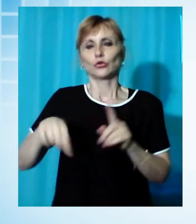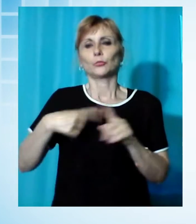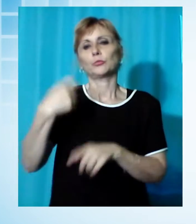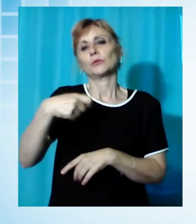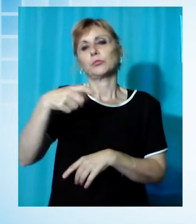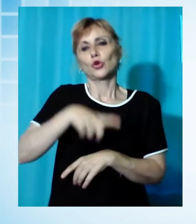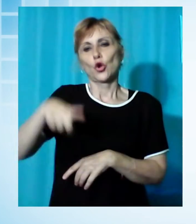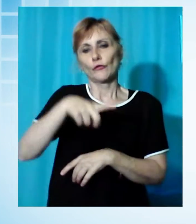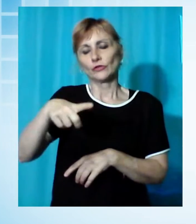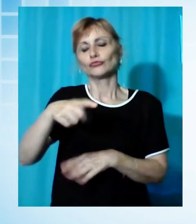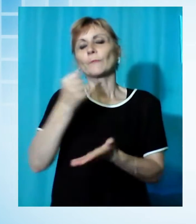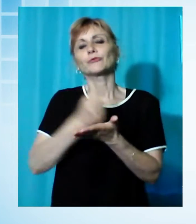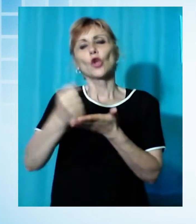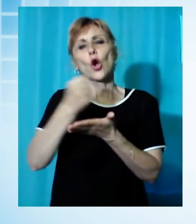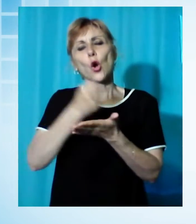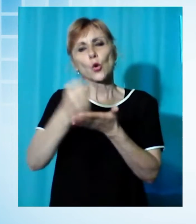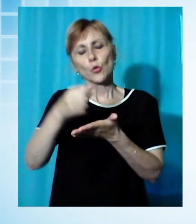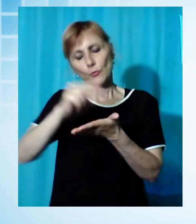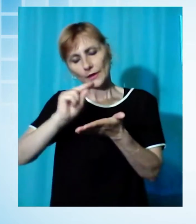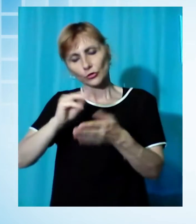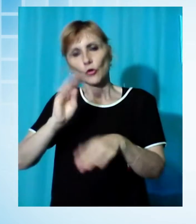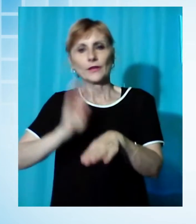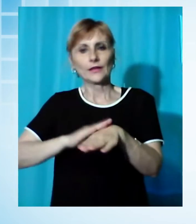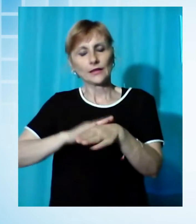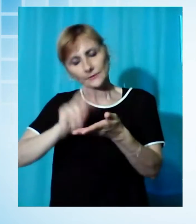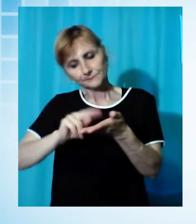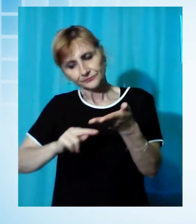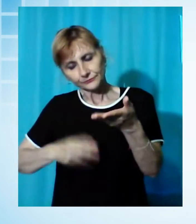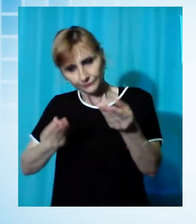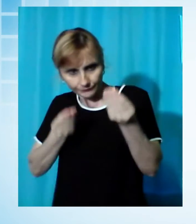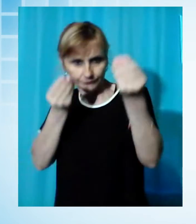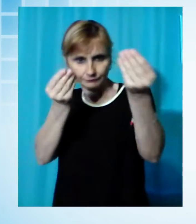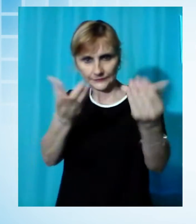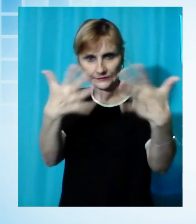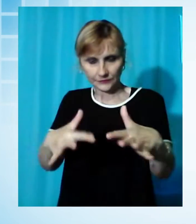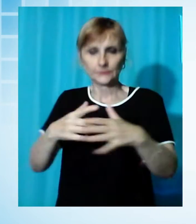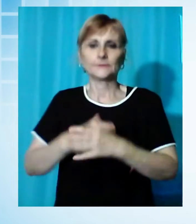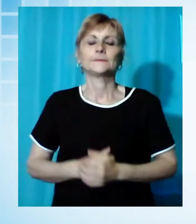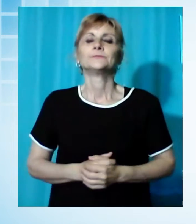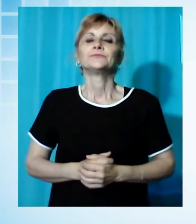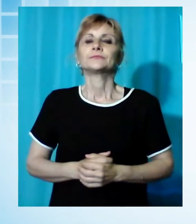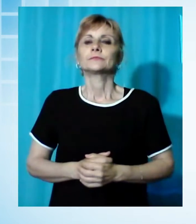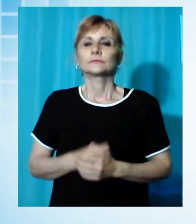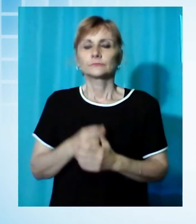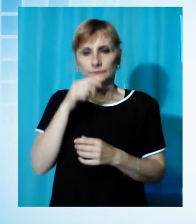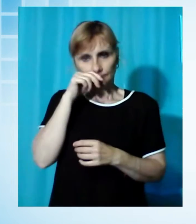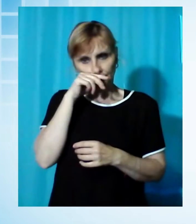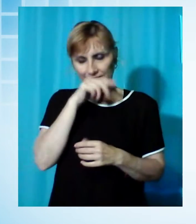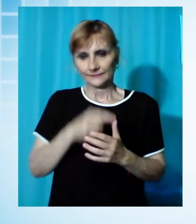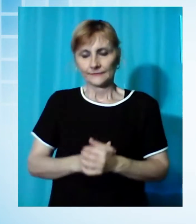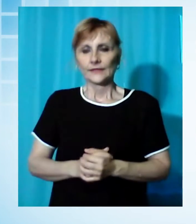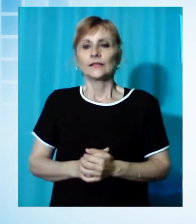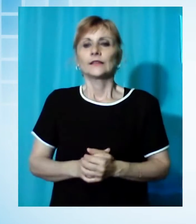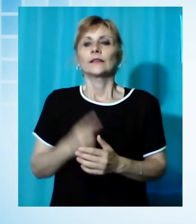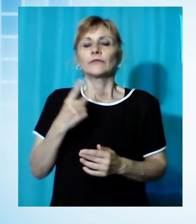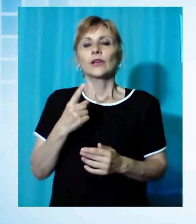documento dove vengono indicate le richieste avanzate dal Movimento. È una manifestazione per protestare contro la